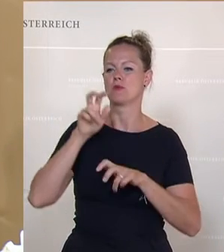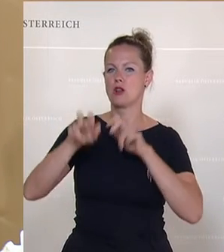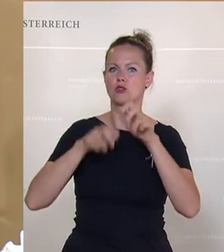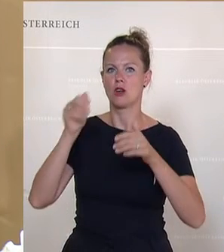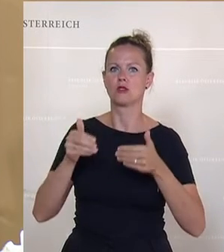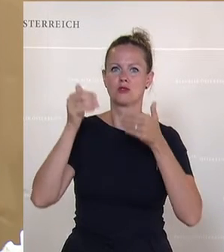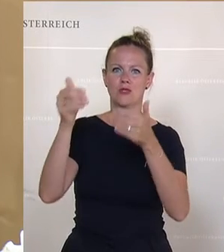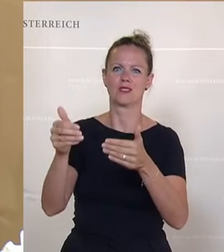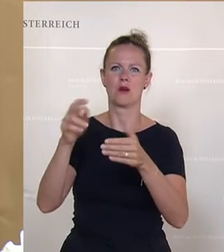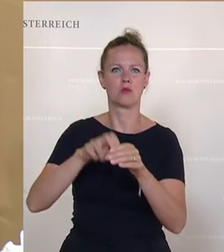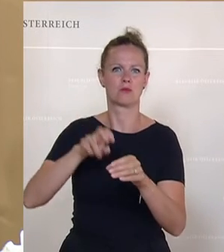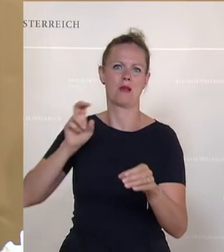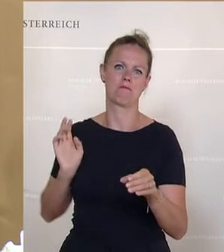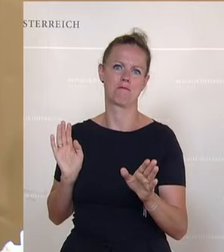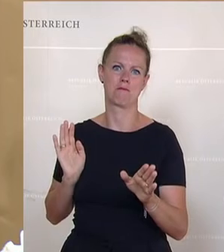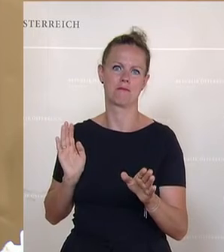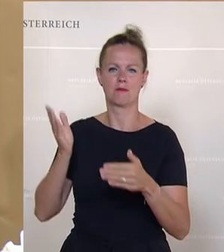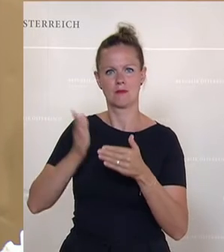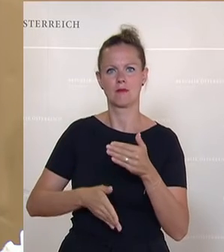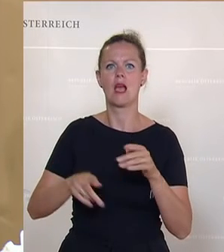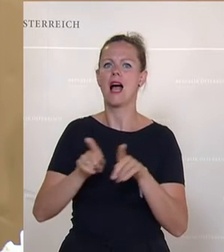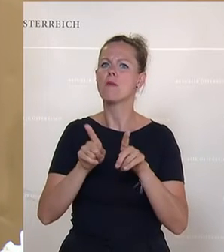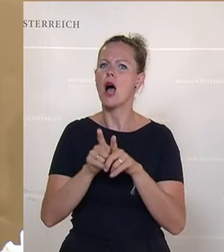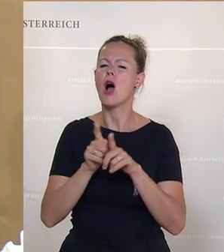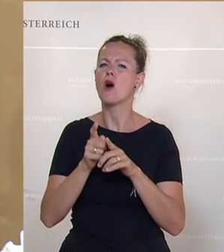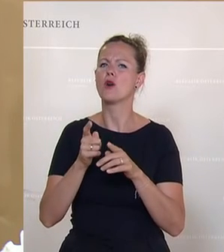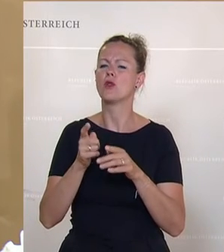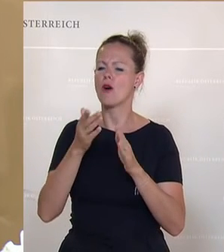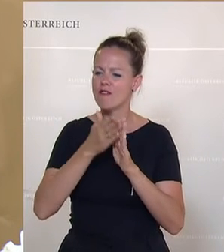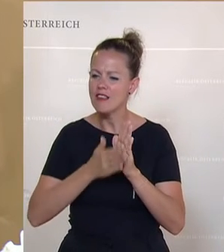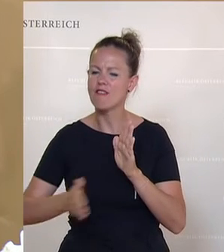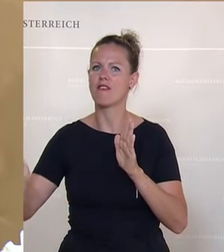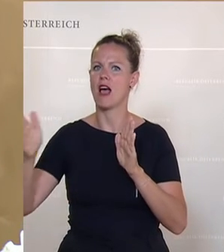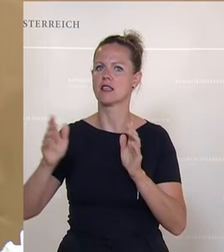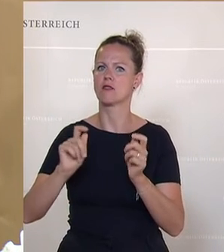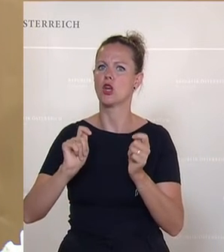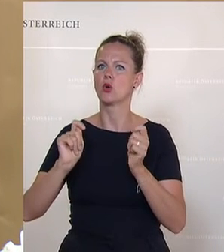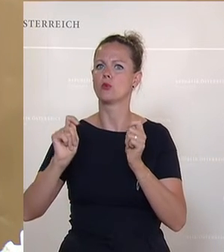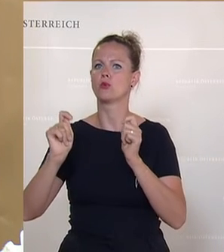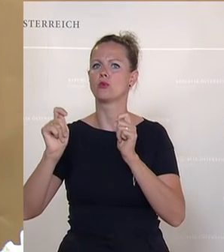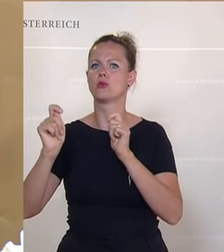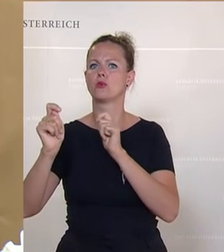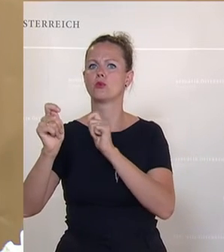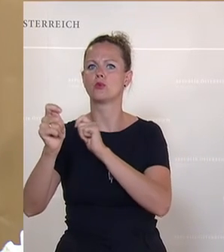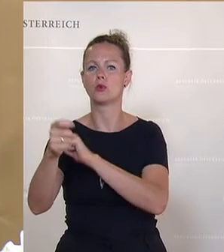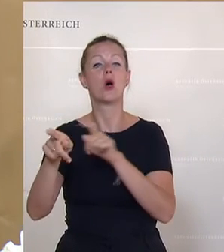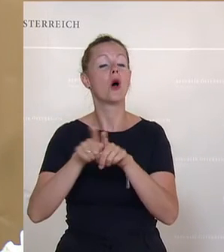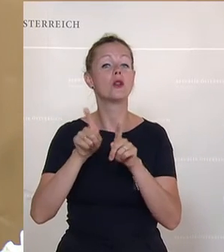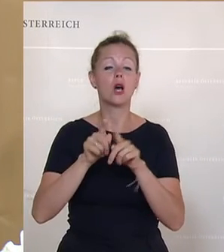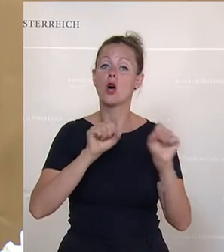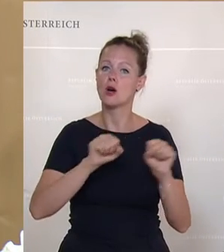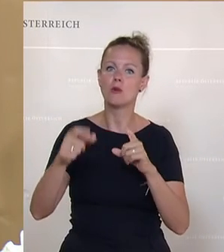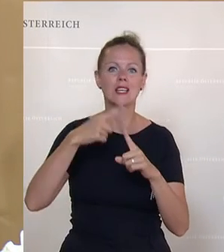Ausstieg mit aber gleichzeitig einer Safety-Car-Phase und einer sehr langen Ratenzahlungsphase